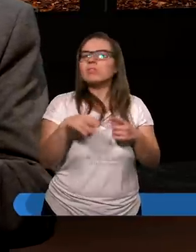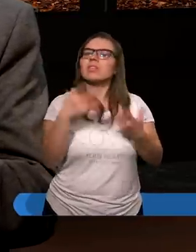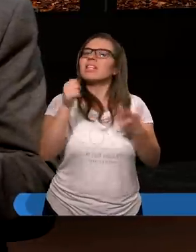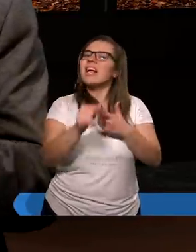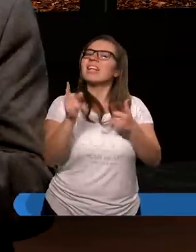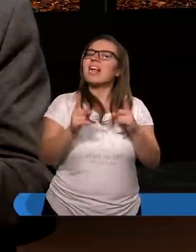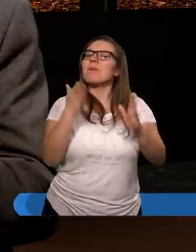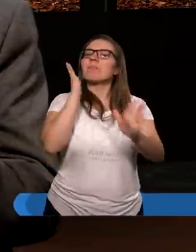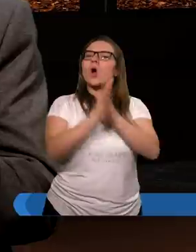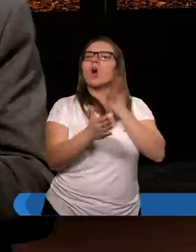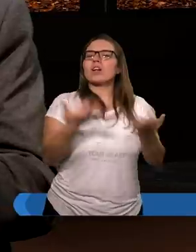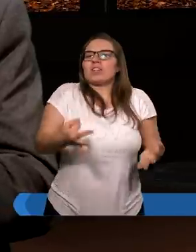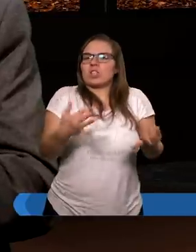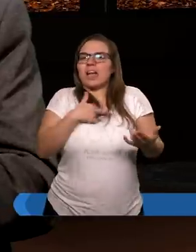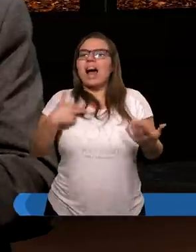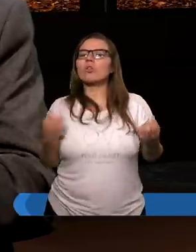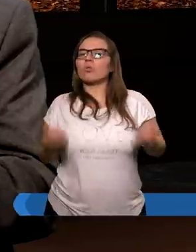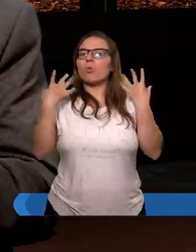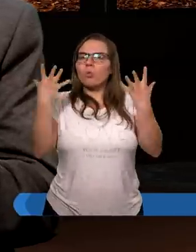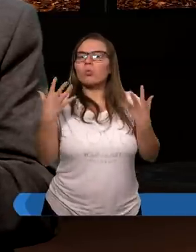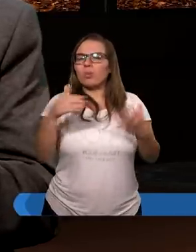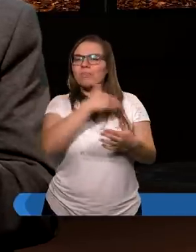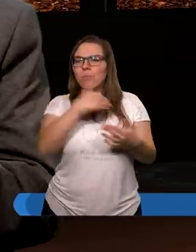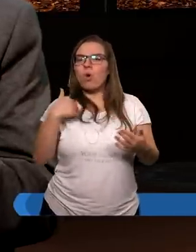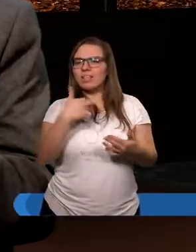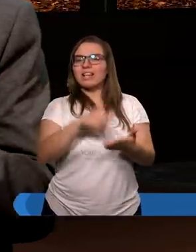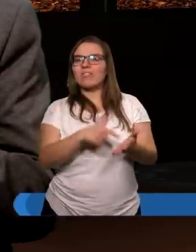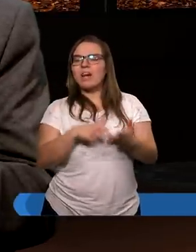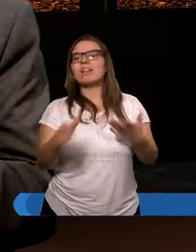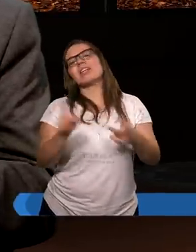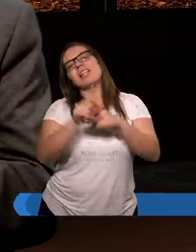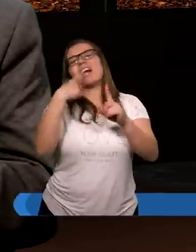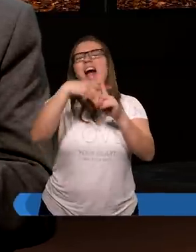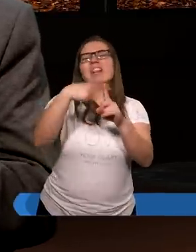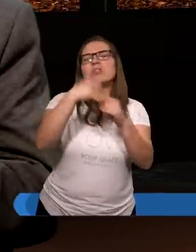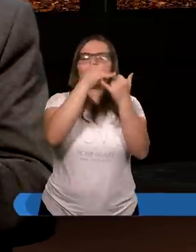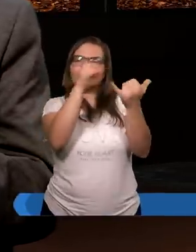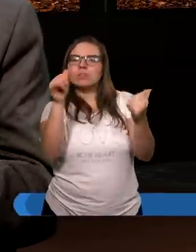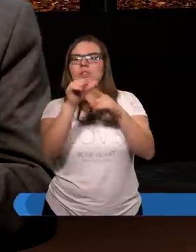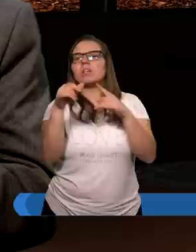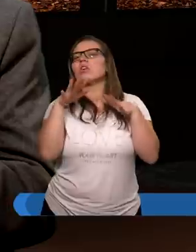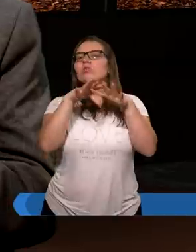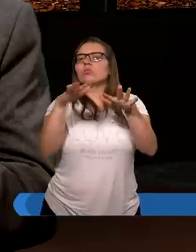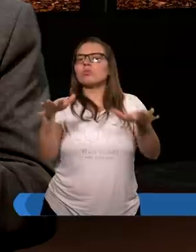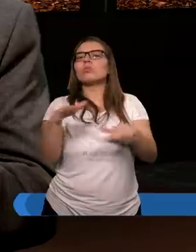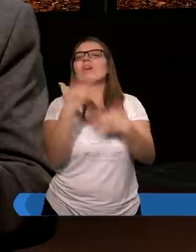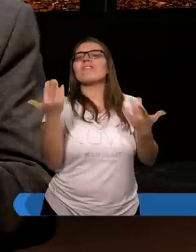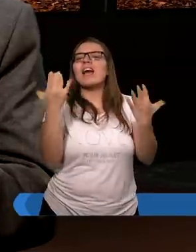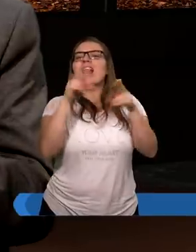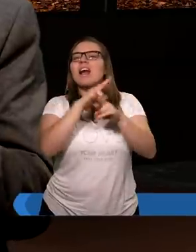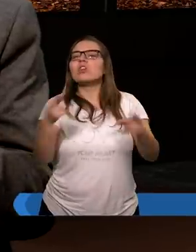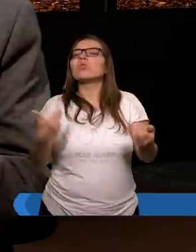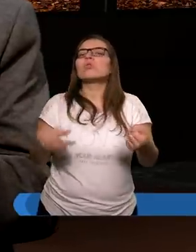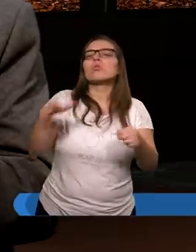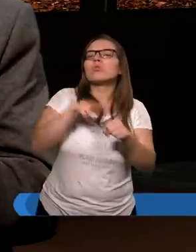my dzisiaj mamy w naszej kulturze polskiej, katolickiej, bardzo wiele takich rzeczy, których się